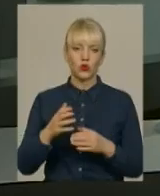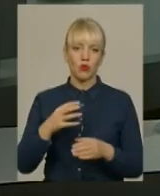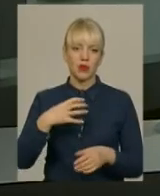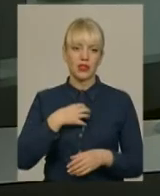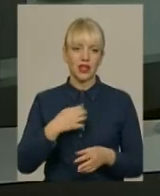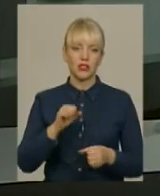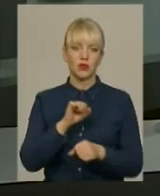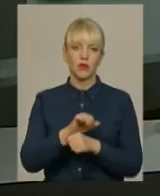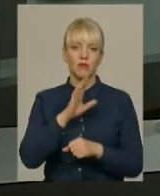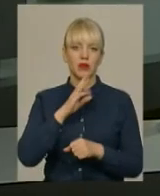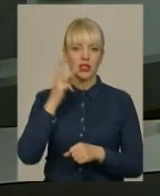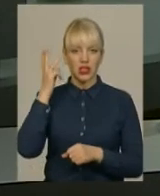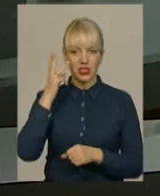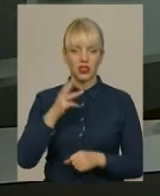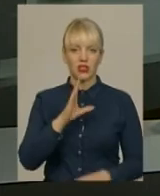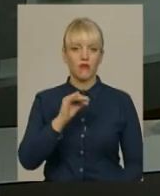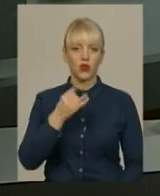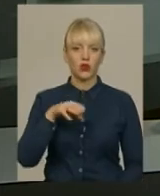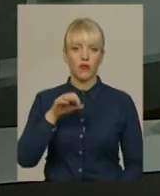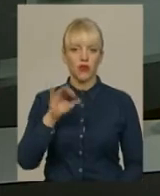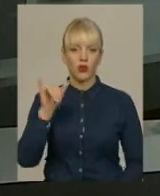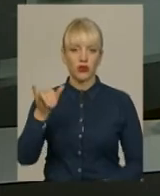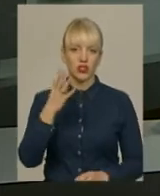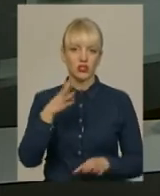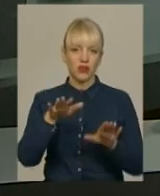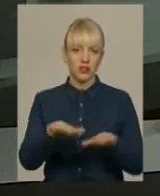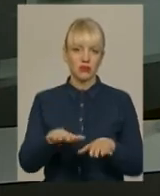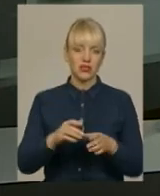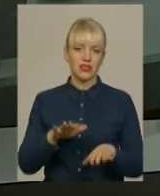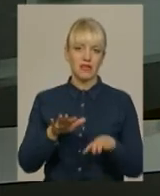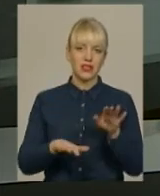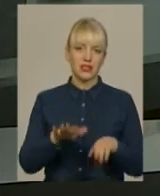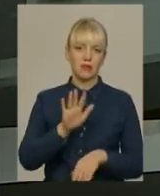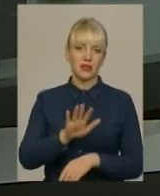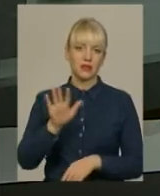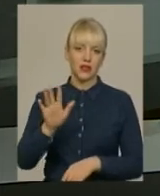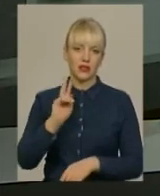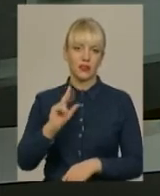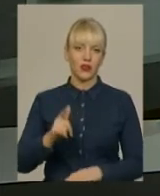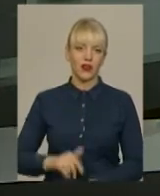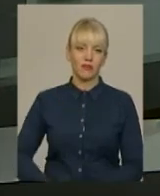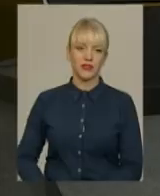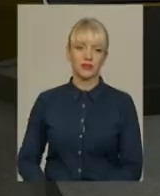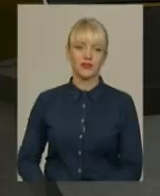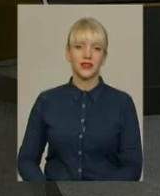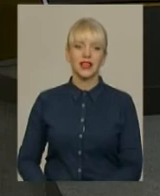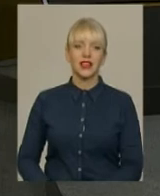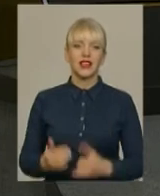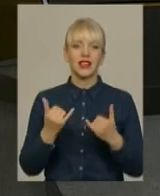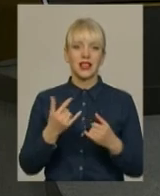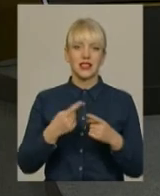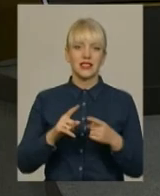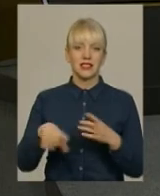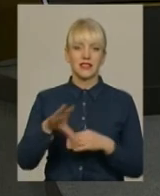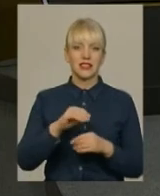зупинилася хмельничанка Ганна Войтова. У неї четверте місце у вазі 55 кілограмів. Наразі це все.